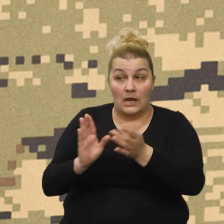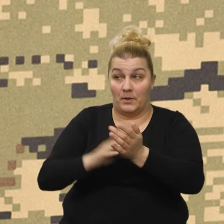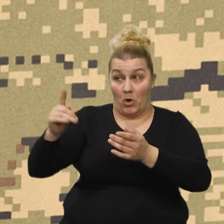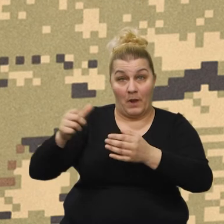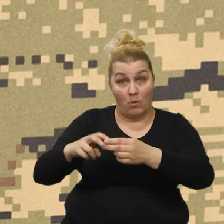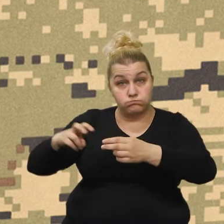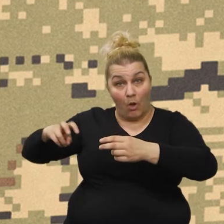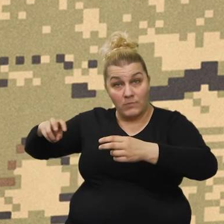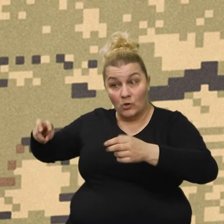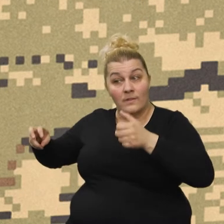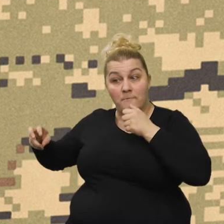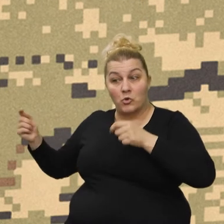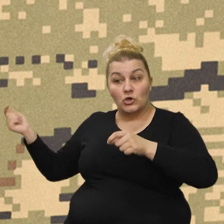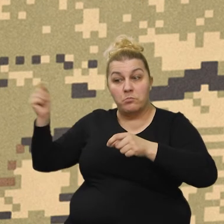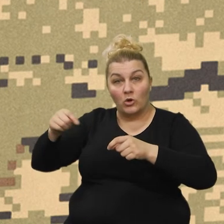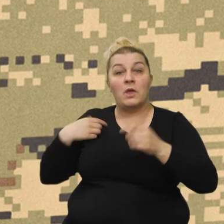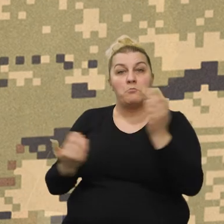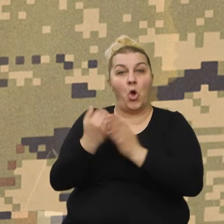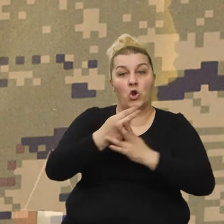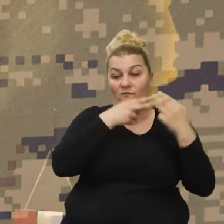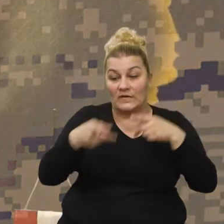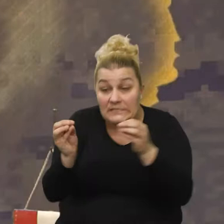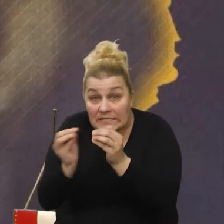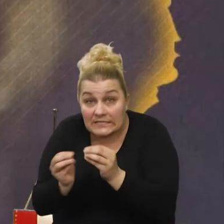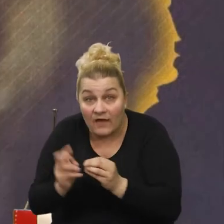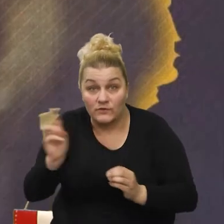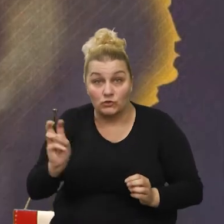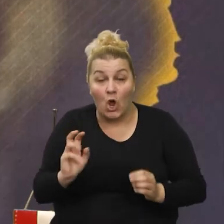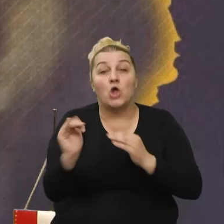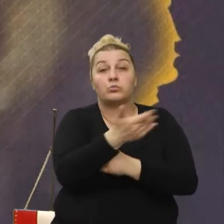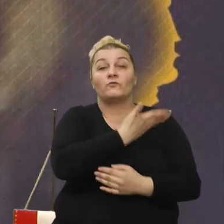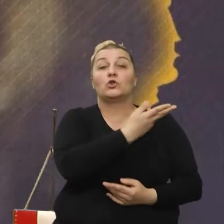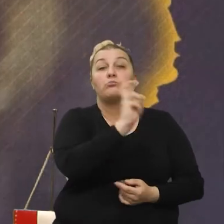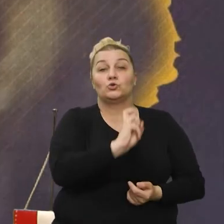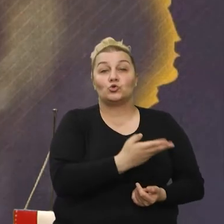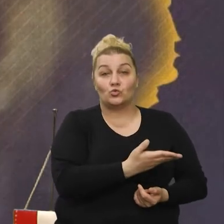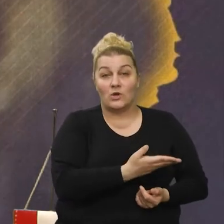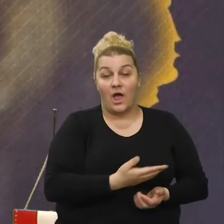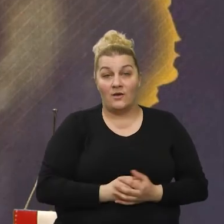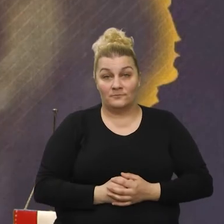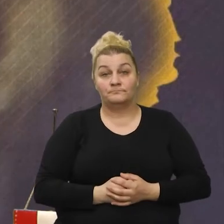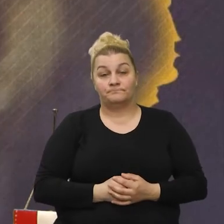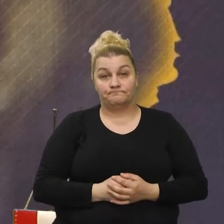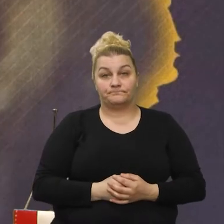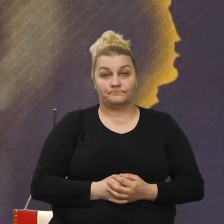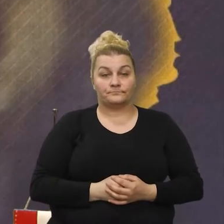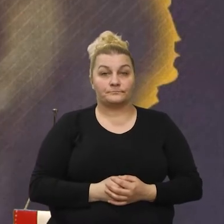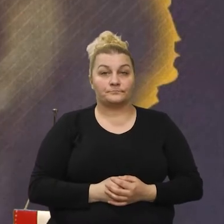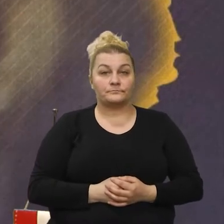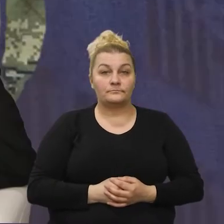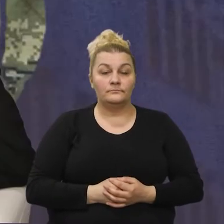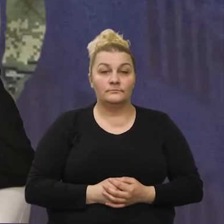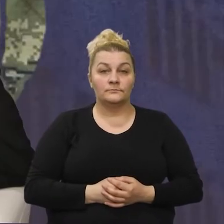gađati, mi smo došli dole i spojili struju. Dubrovnik je dobio struju. Da. Ajmo mi sad,